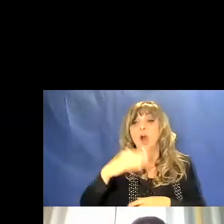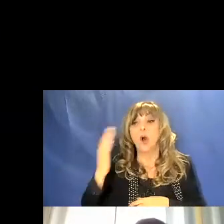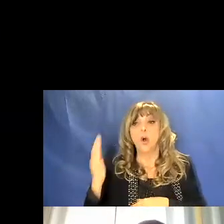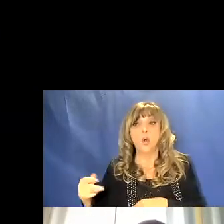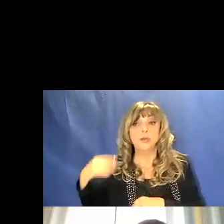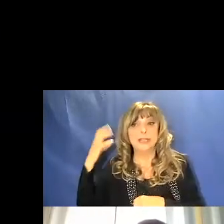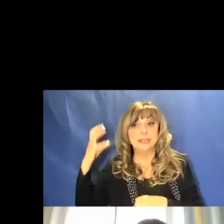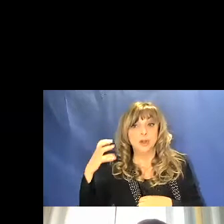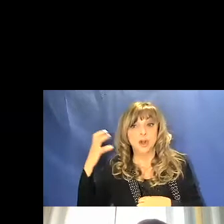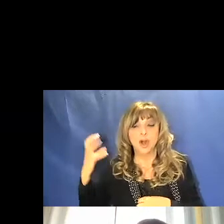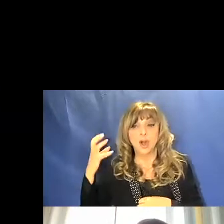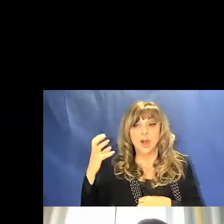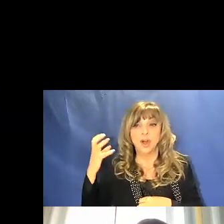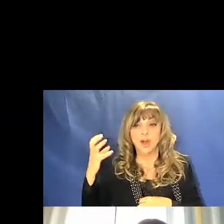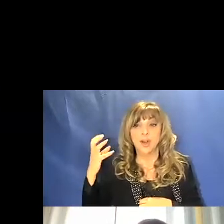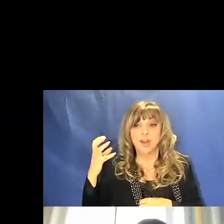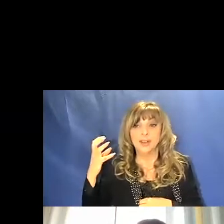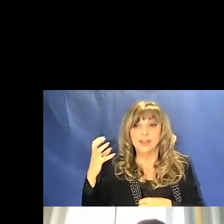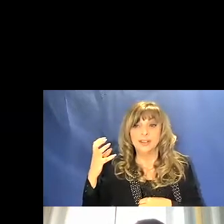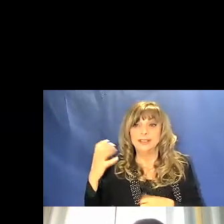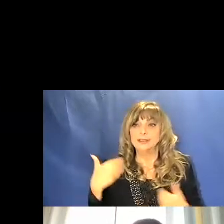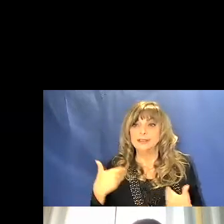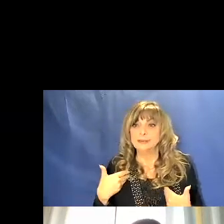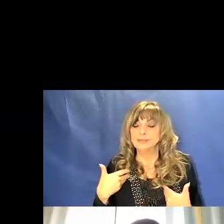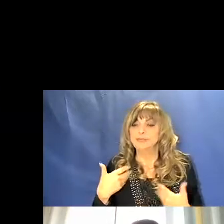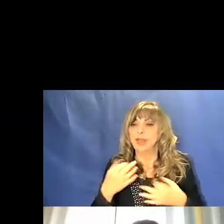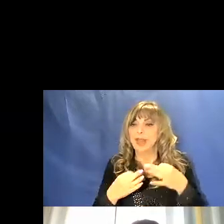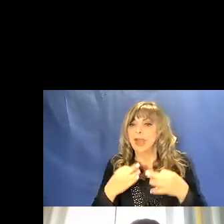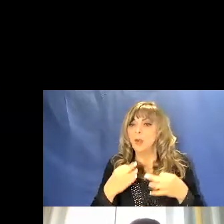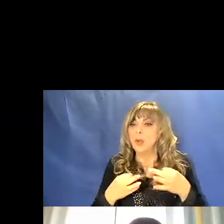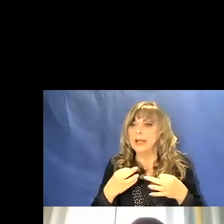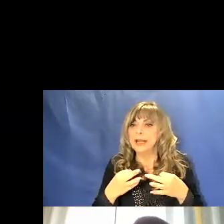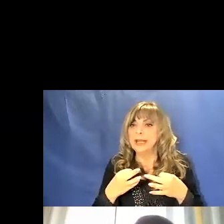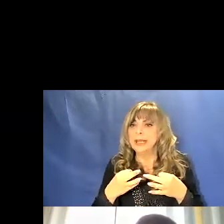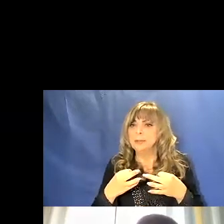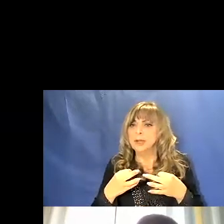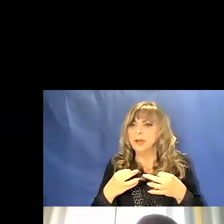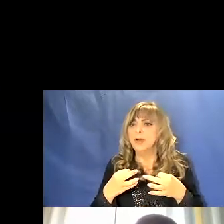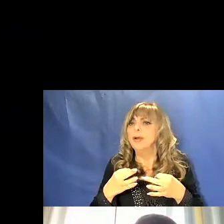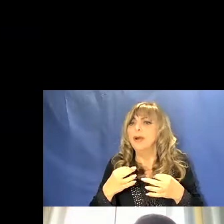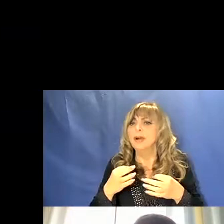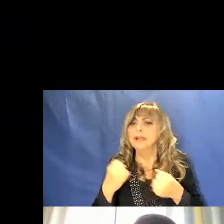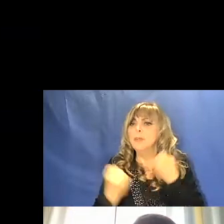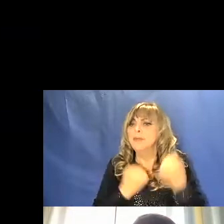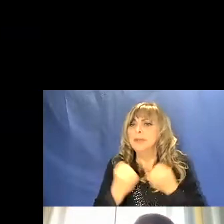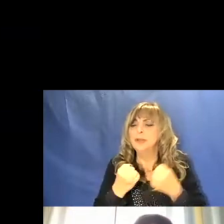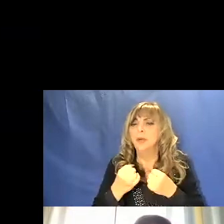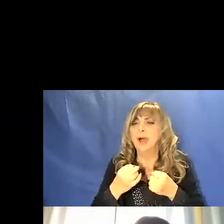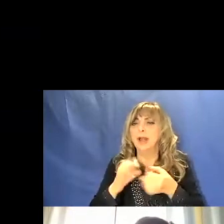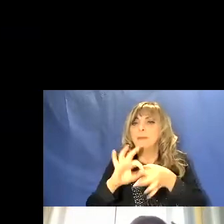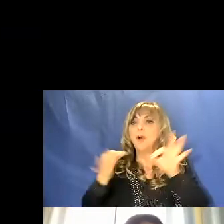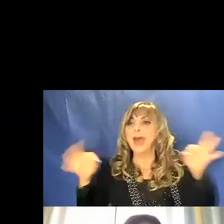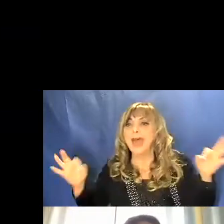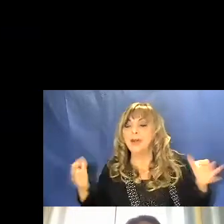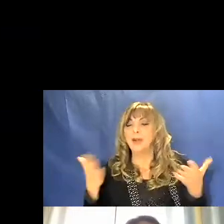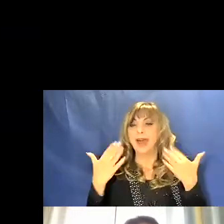oscilla intorno alla propria posizione di equilibrio sono le molecole dell'area, che qui vedete rappresentate